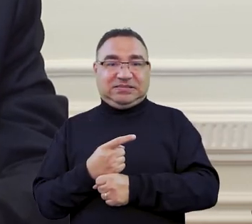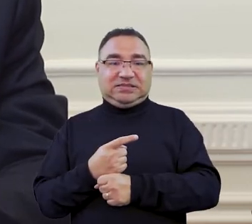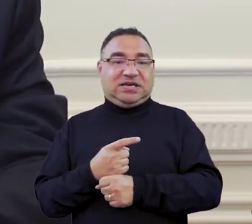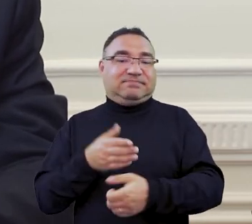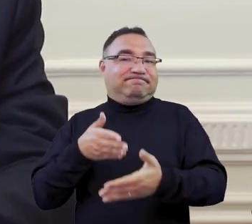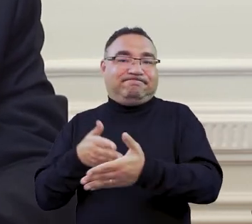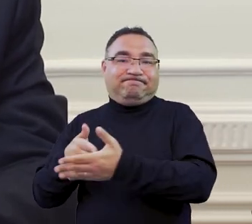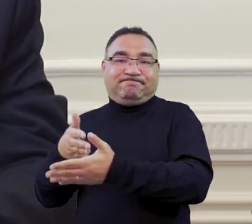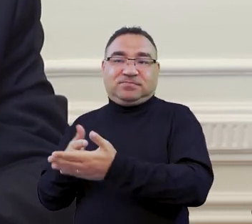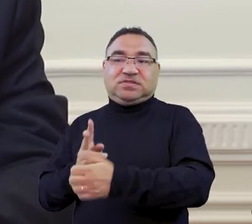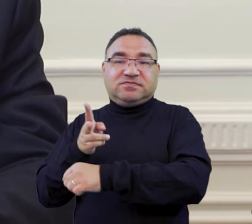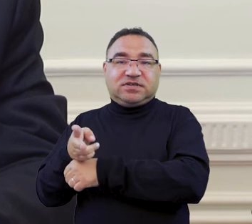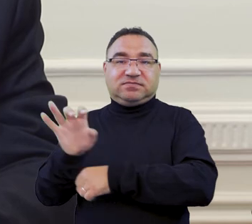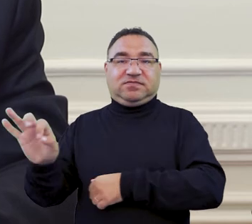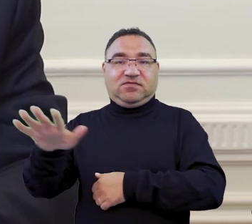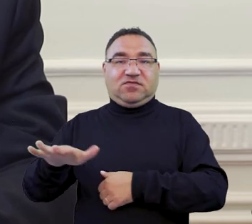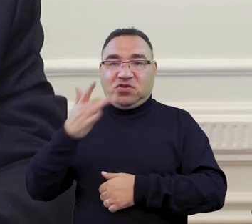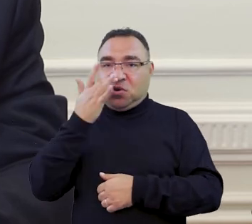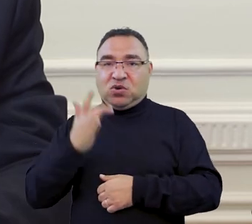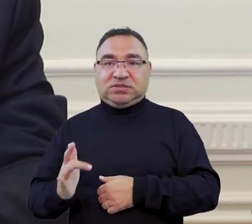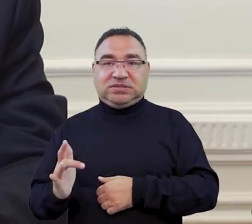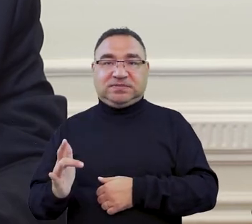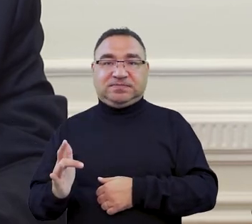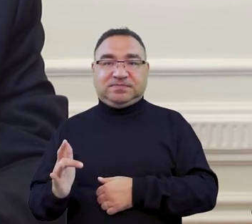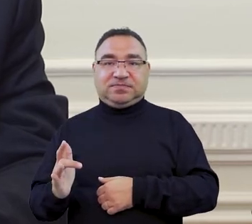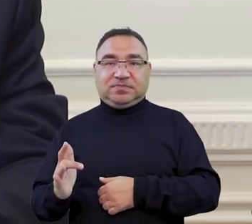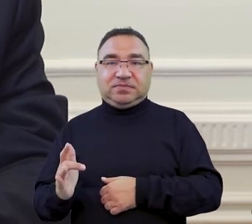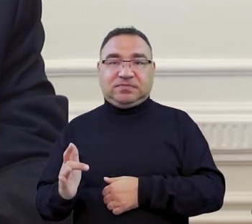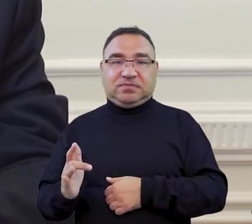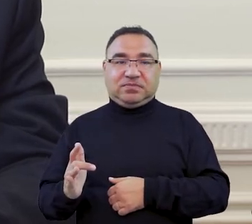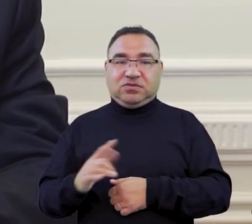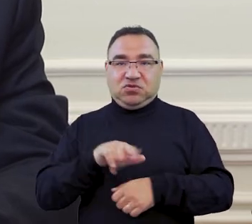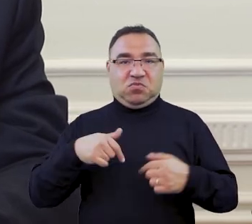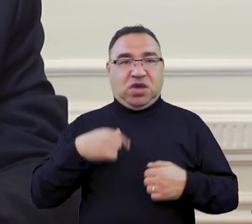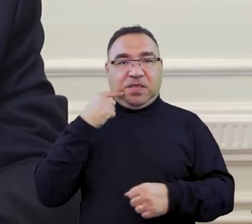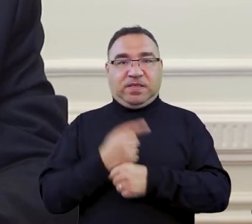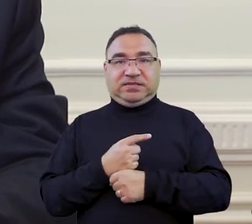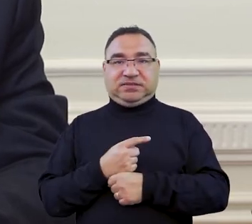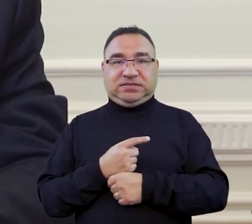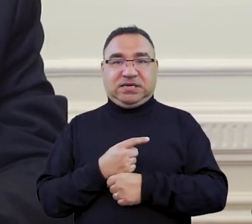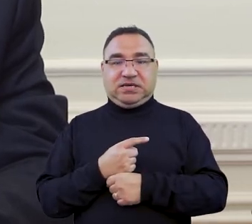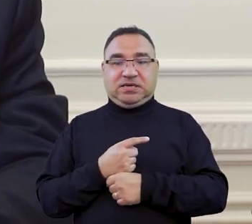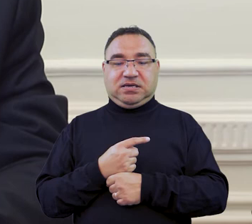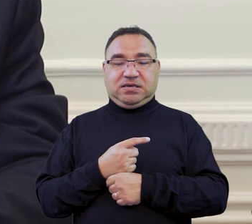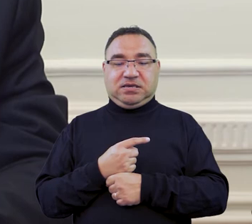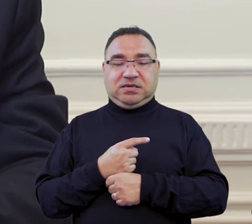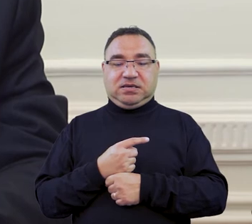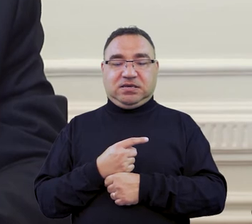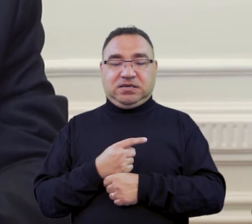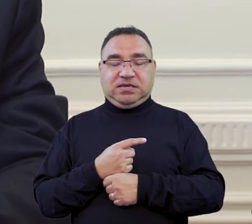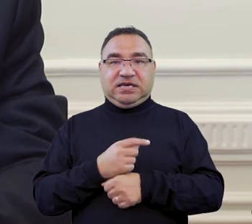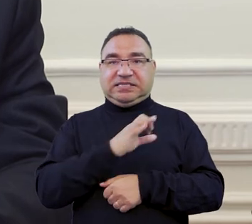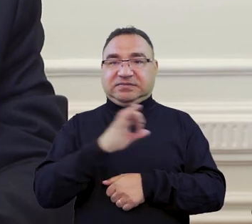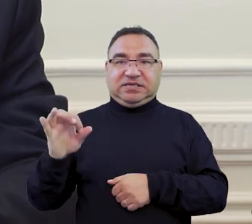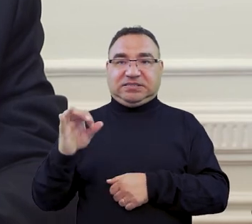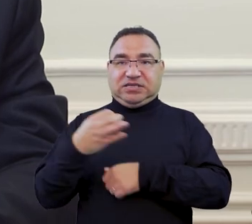ograniczająca wjazd na terytorium Federacji Rosyjskiej to nie jest decyzja, która jakoś szczególnie jest dedykowana